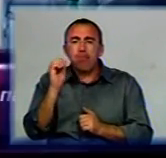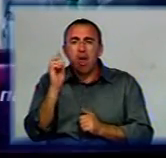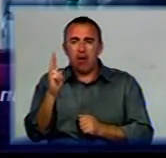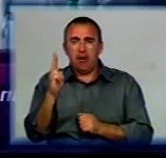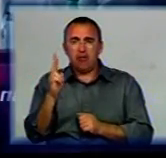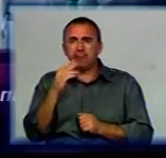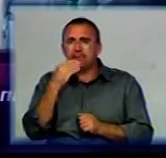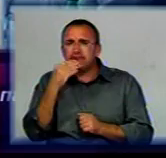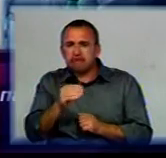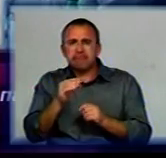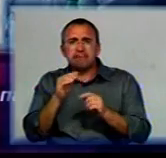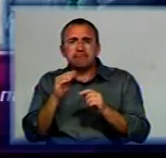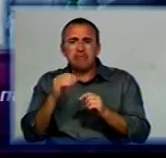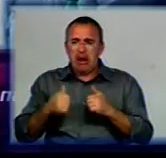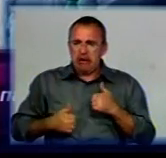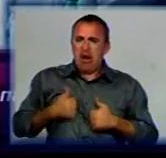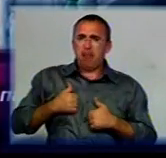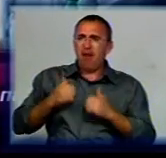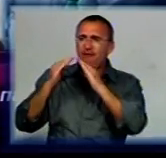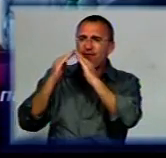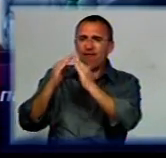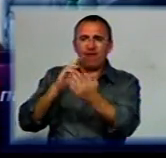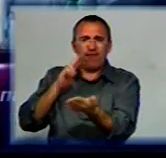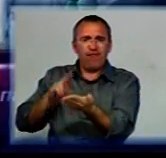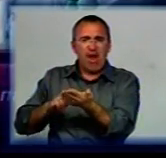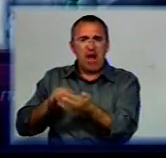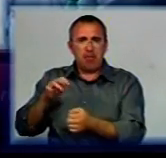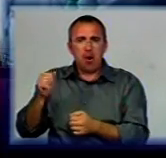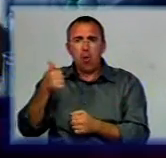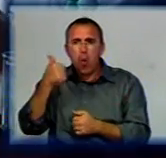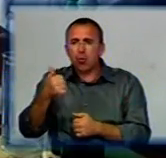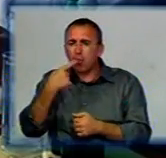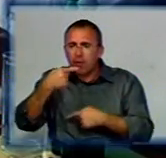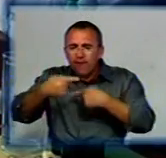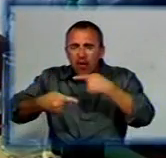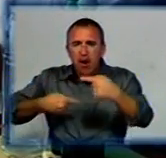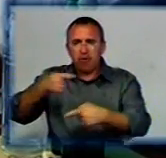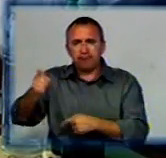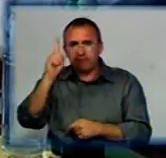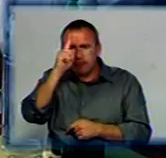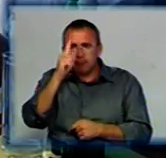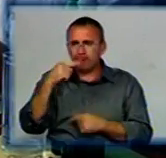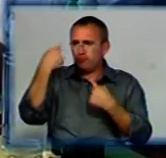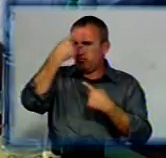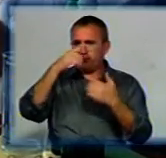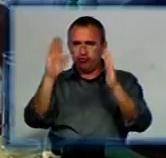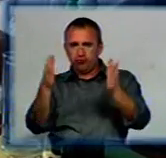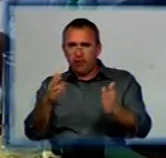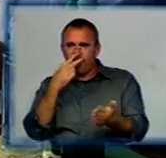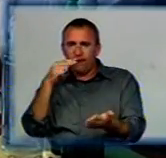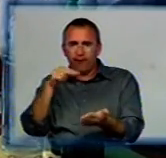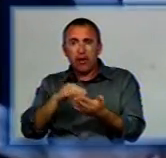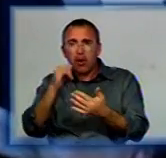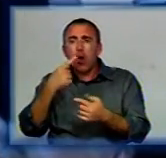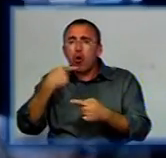критерієм є репутація ферми. Так, щоб тварина була з хорошою генетикою. Дуже важливий є її зовнішній вигляд. Дивимося її